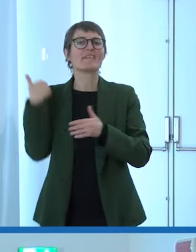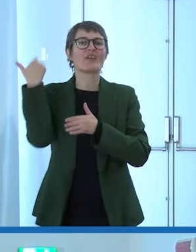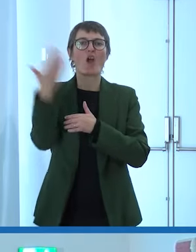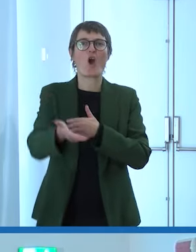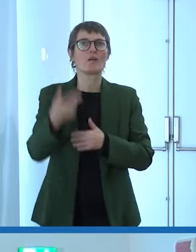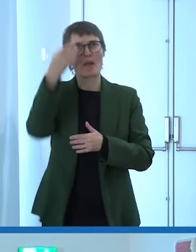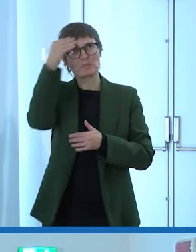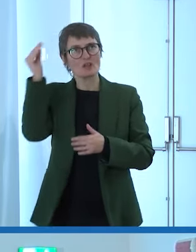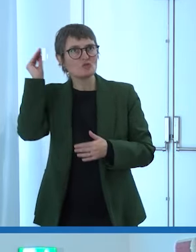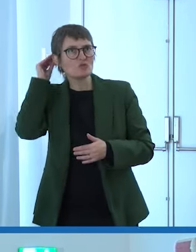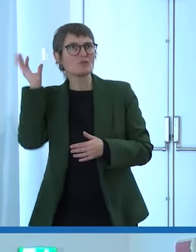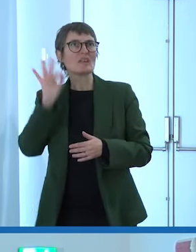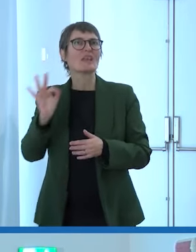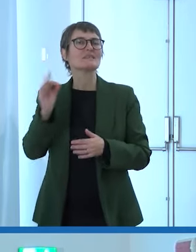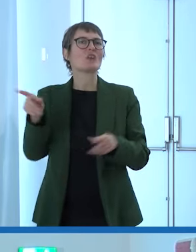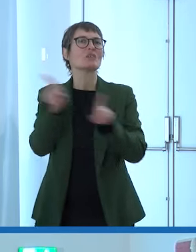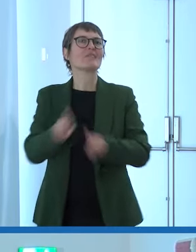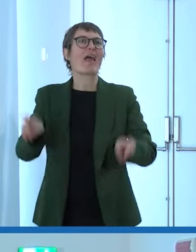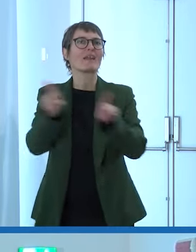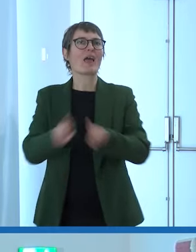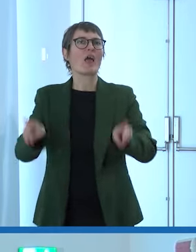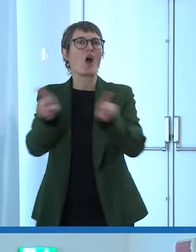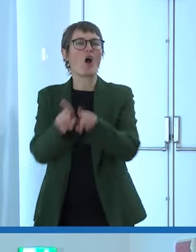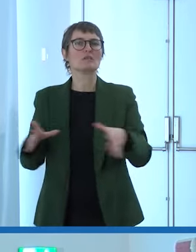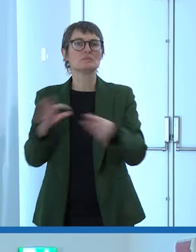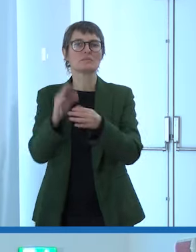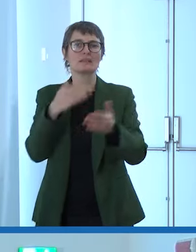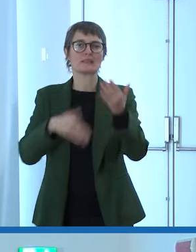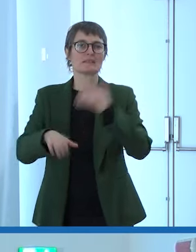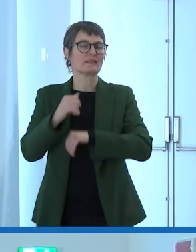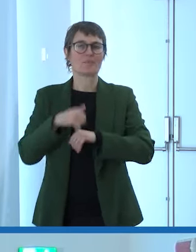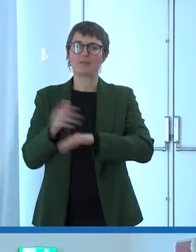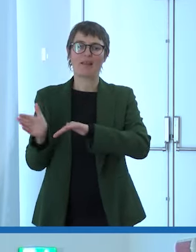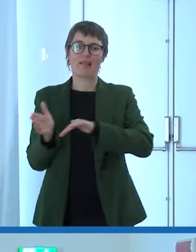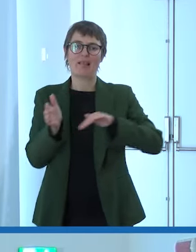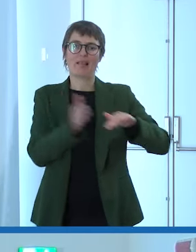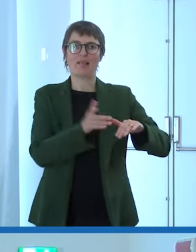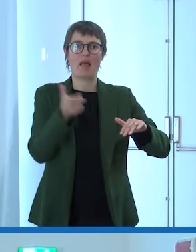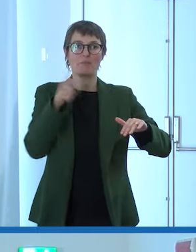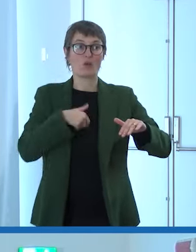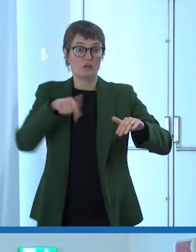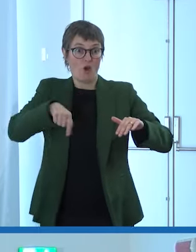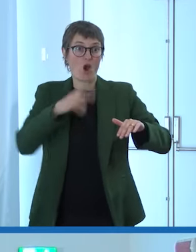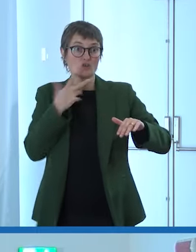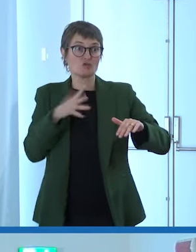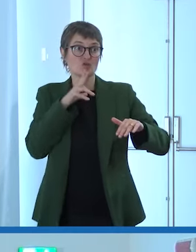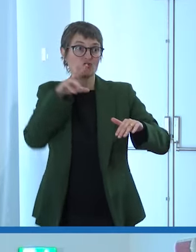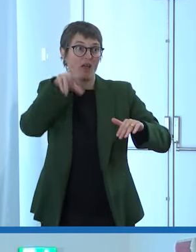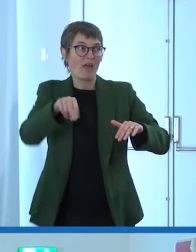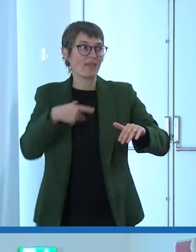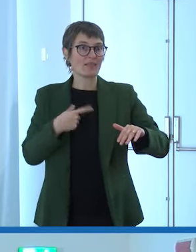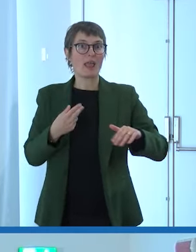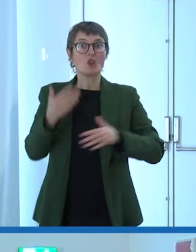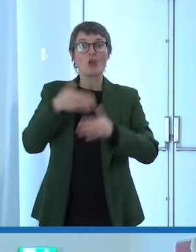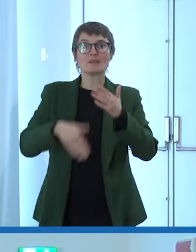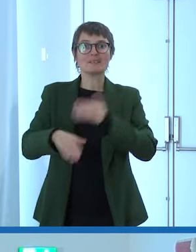avere legati alla disabilità perché come si è detto oggi prima della disabilità c'è una persona grazie grazie